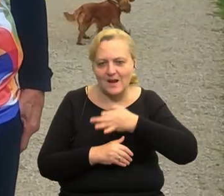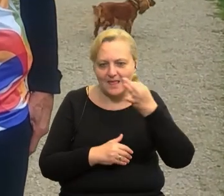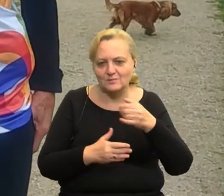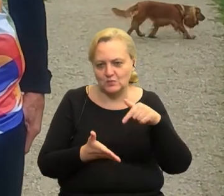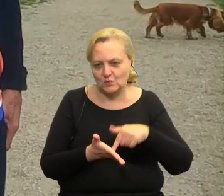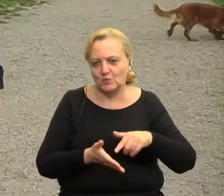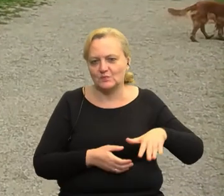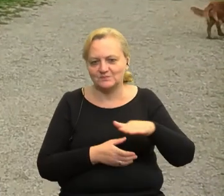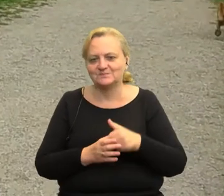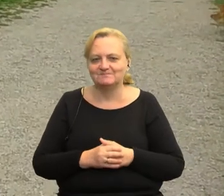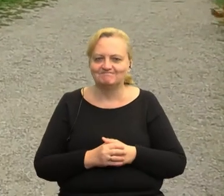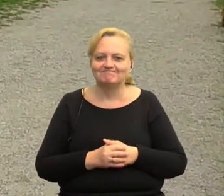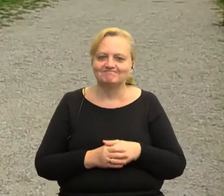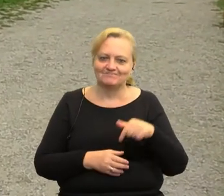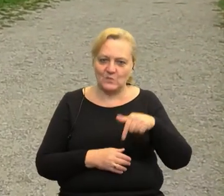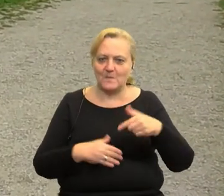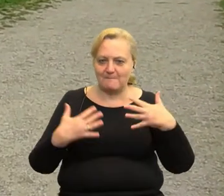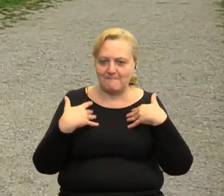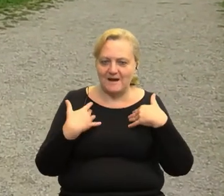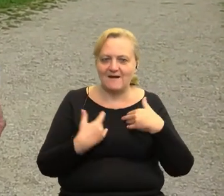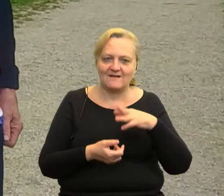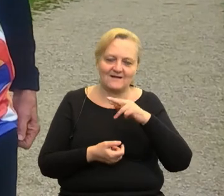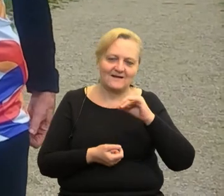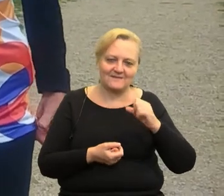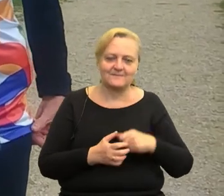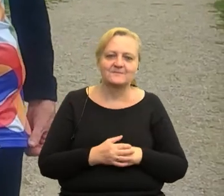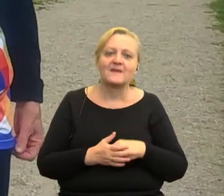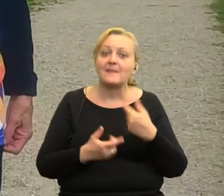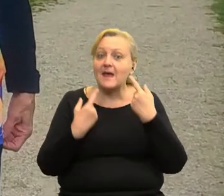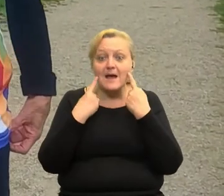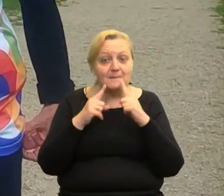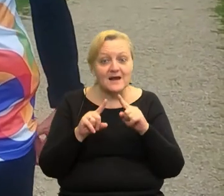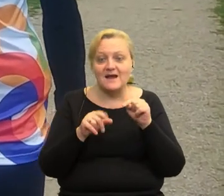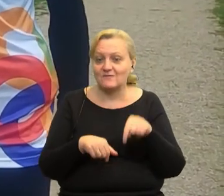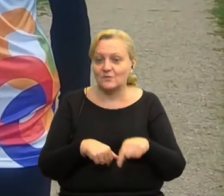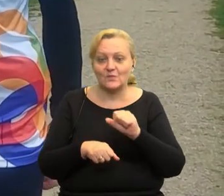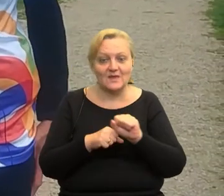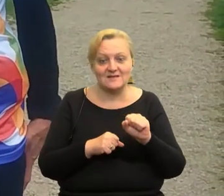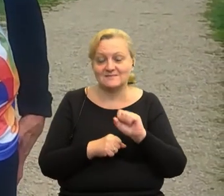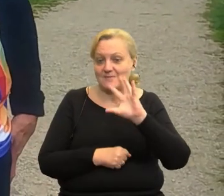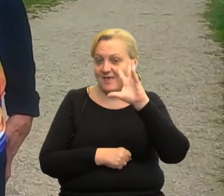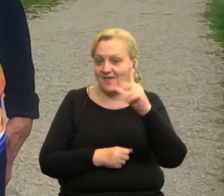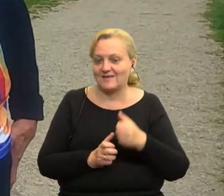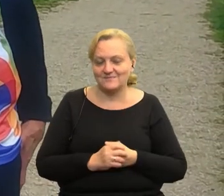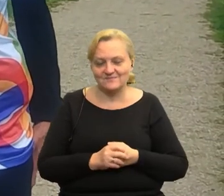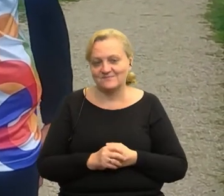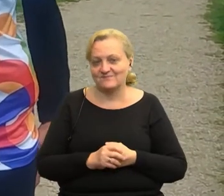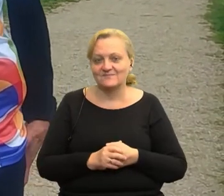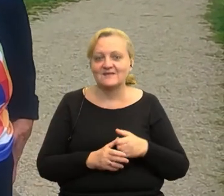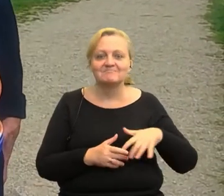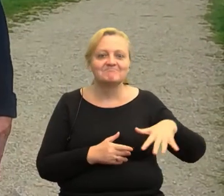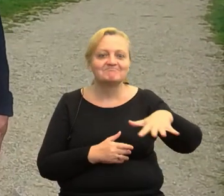tutaj w tym naszym parku Regana, gdzie naprawdę jest pięknie i tereny